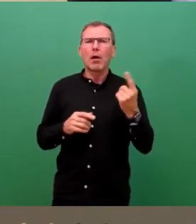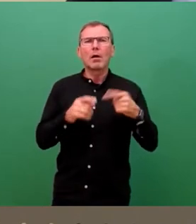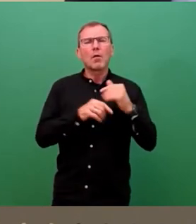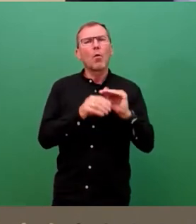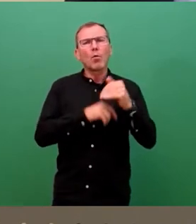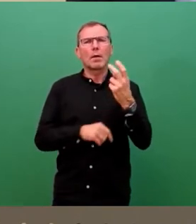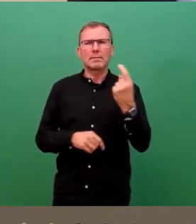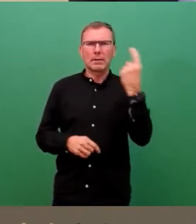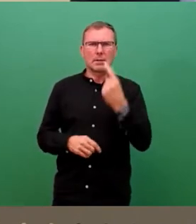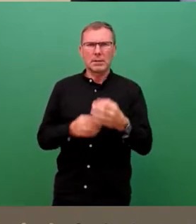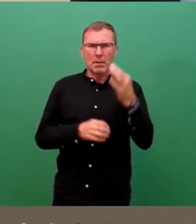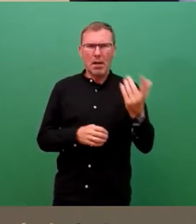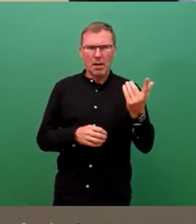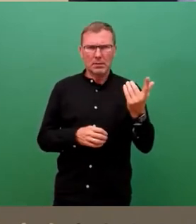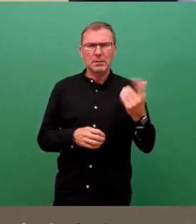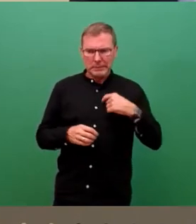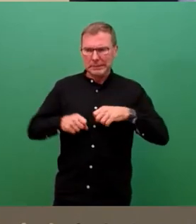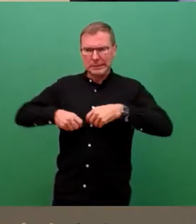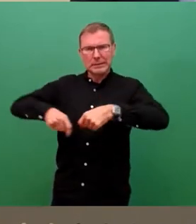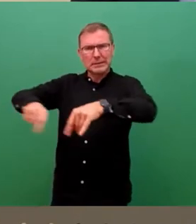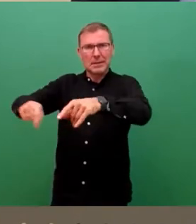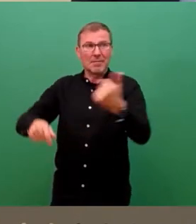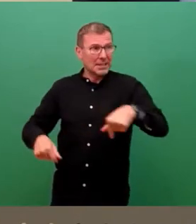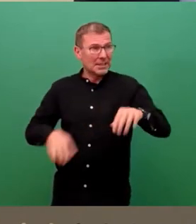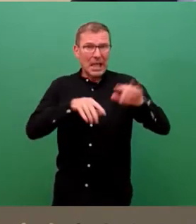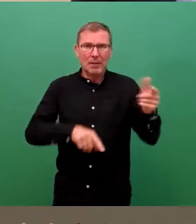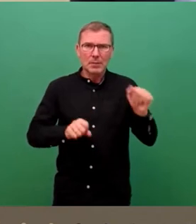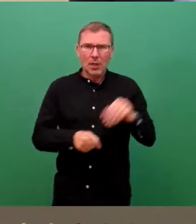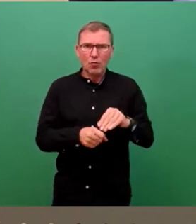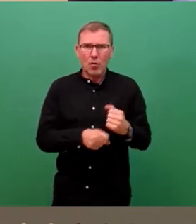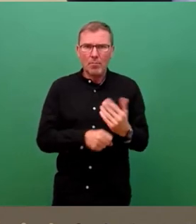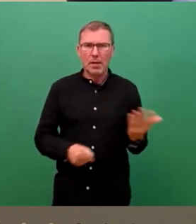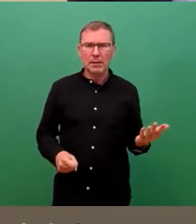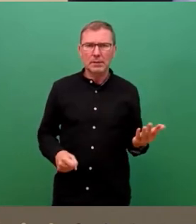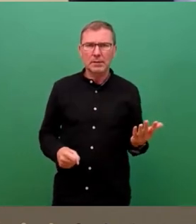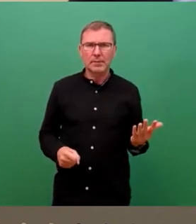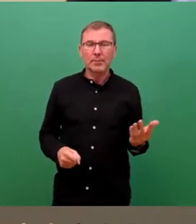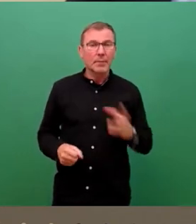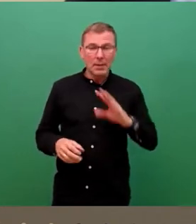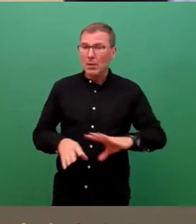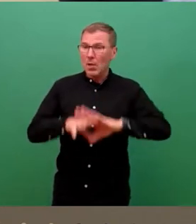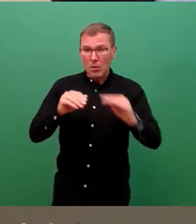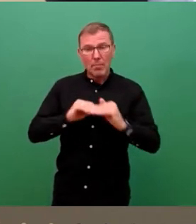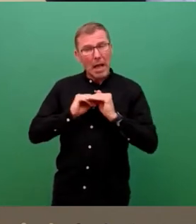sein, dass man das auch sehr zeitnah noch jetzt im Herbst durchführen könnte. Wenn wir eine komplette Platz